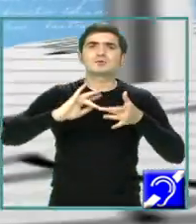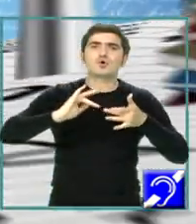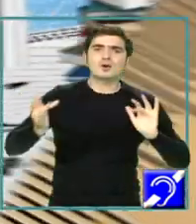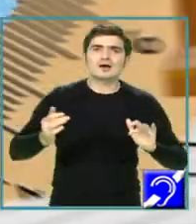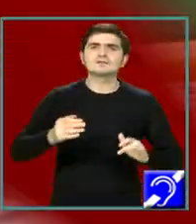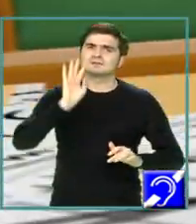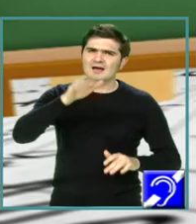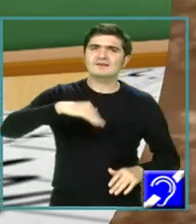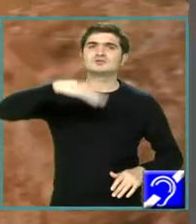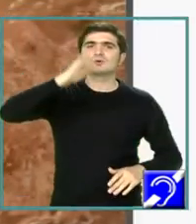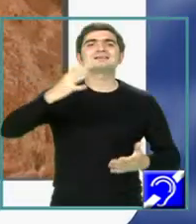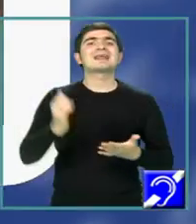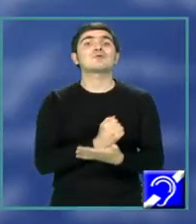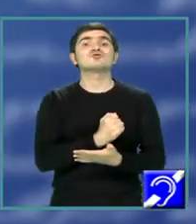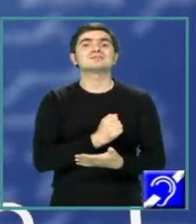Ți reușită să aveți!